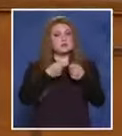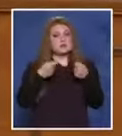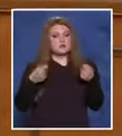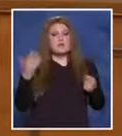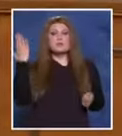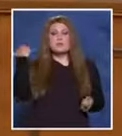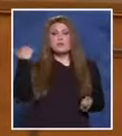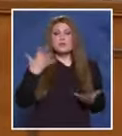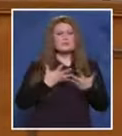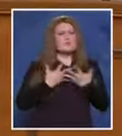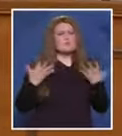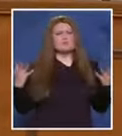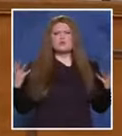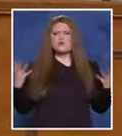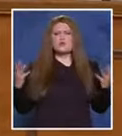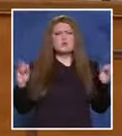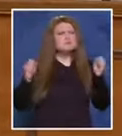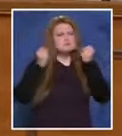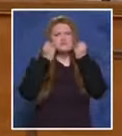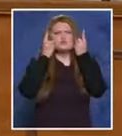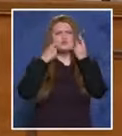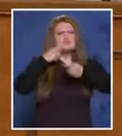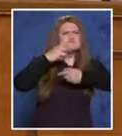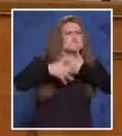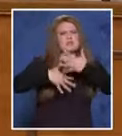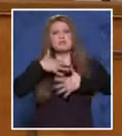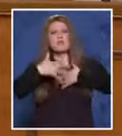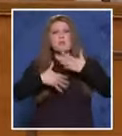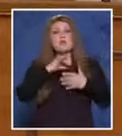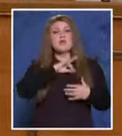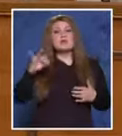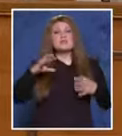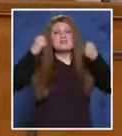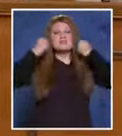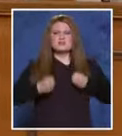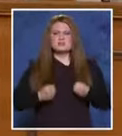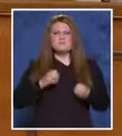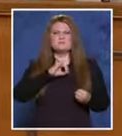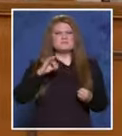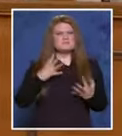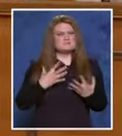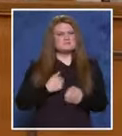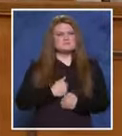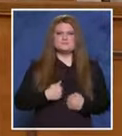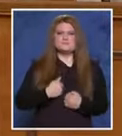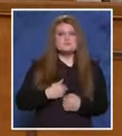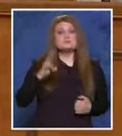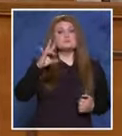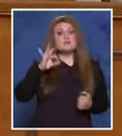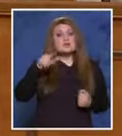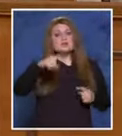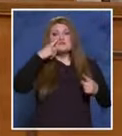беше изключително динамичен, тежък и тягостен. И сега ще видим